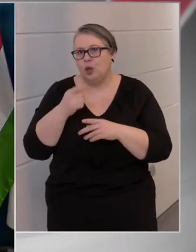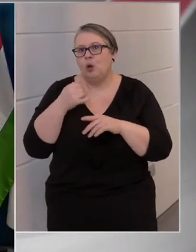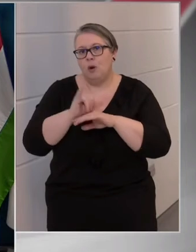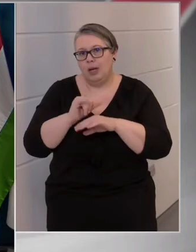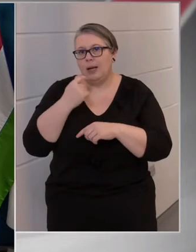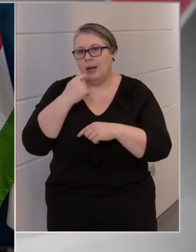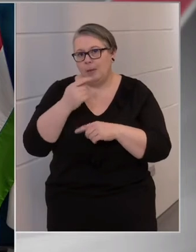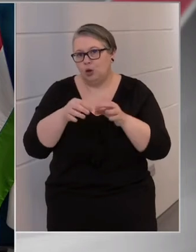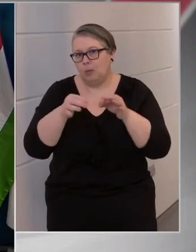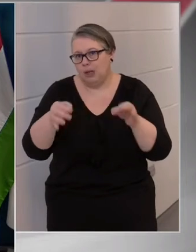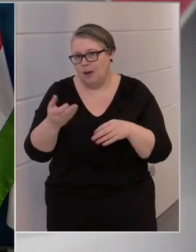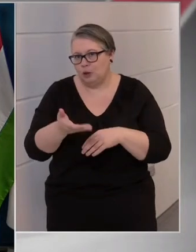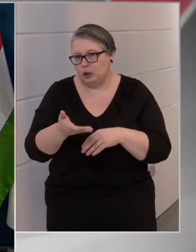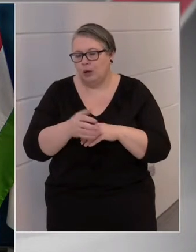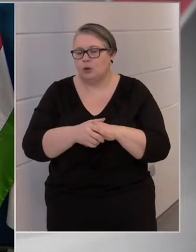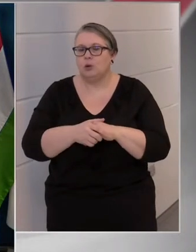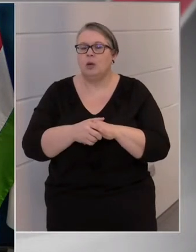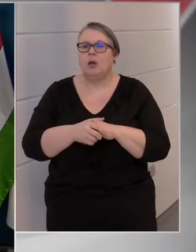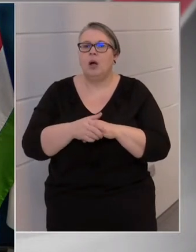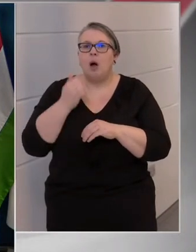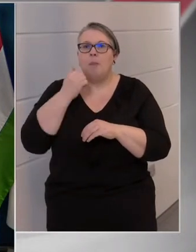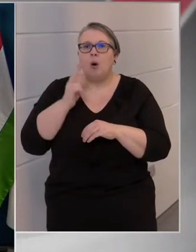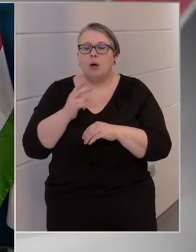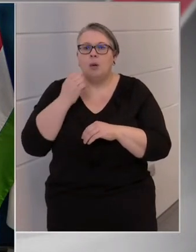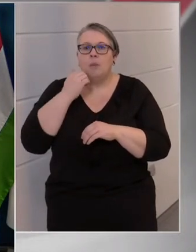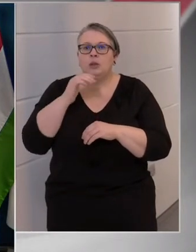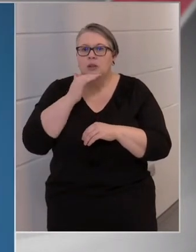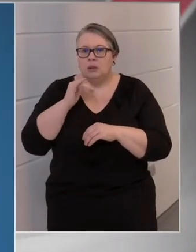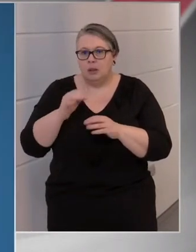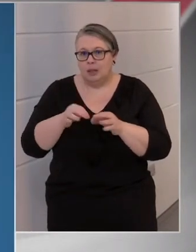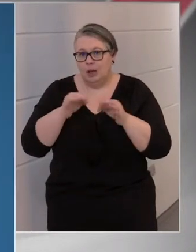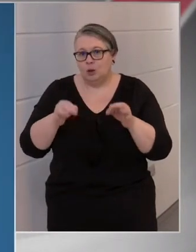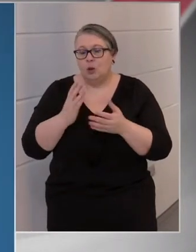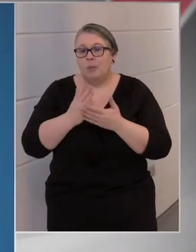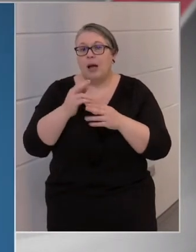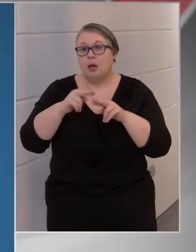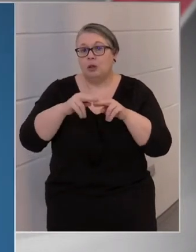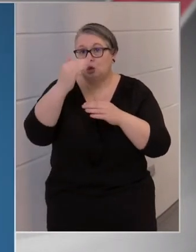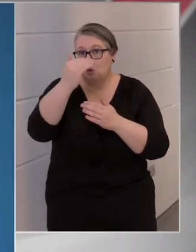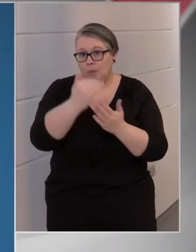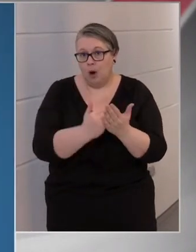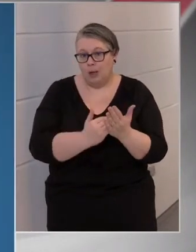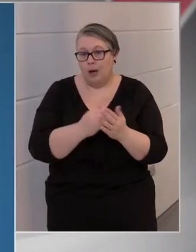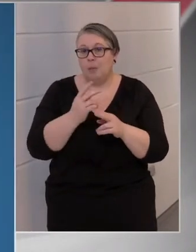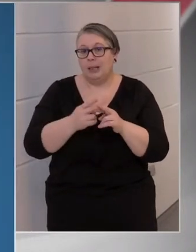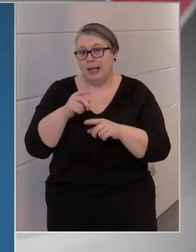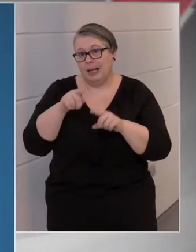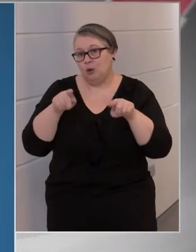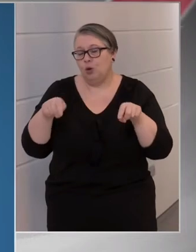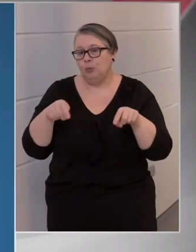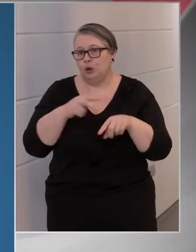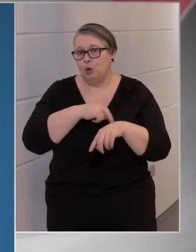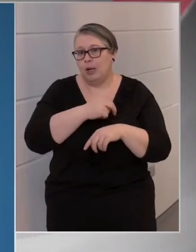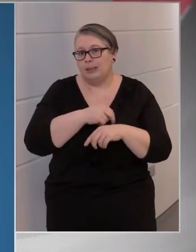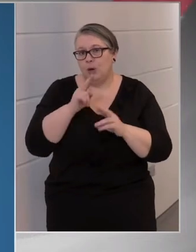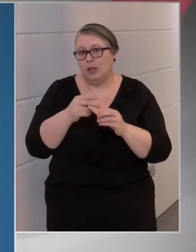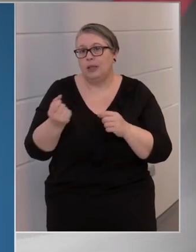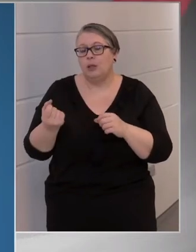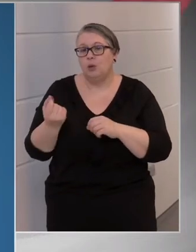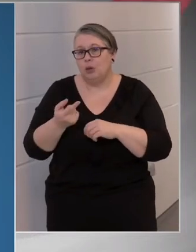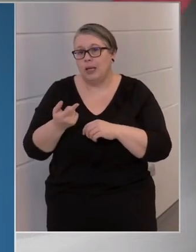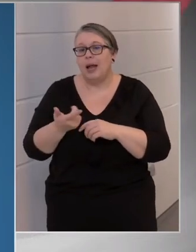közelni fogunk. A MOK és a MOSZ is nyilatkozott arról, hogy már rangsorolják a betegeket egyes kórházakban, hogy kit küldjenek